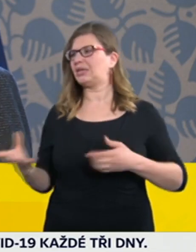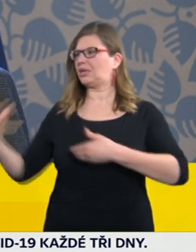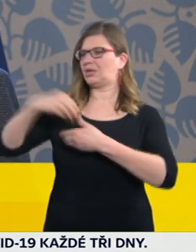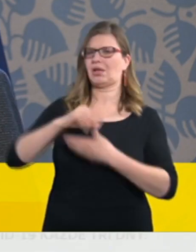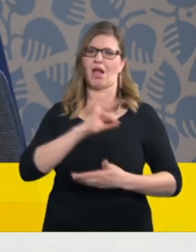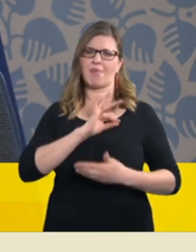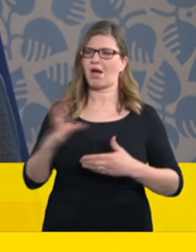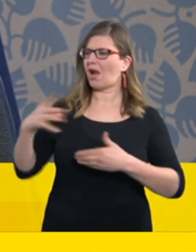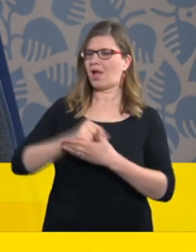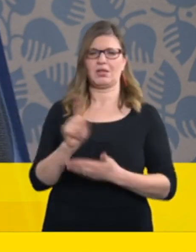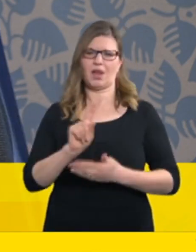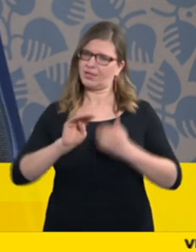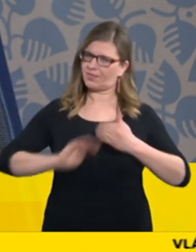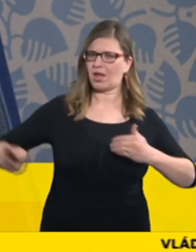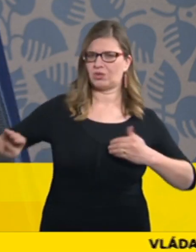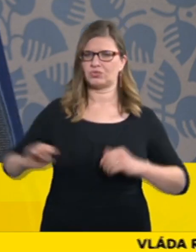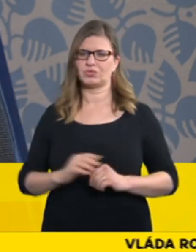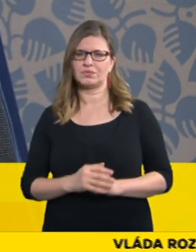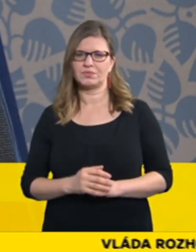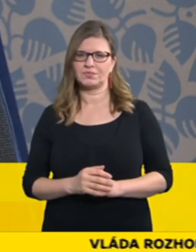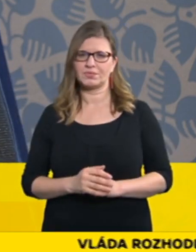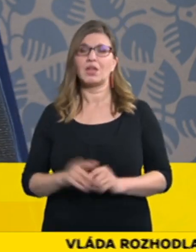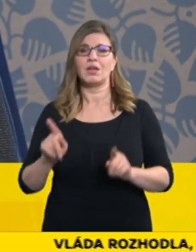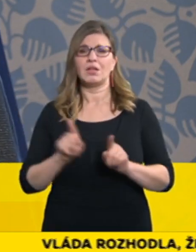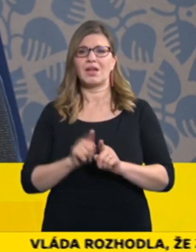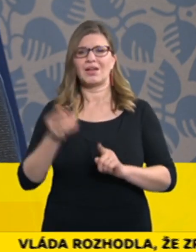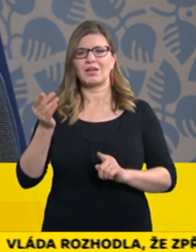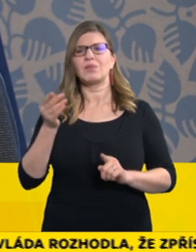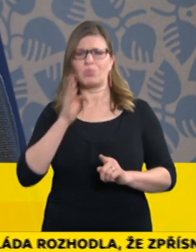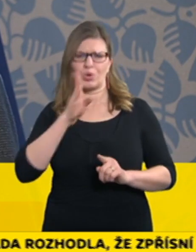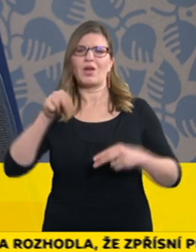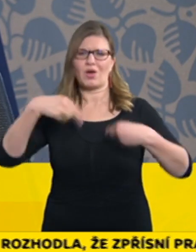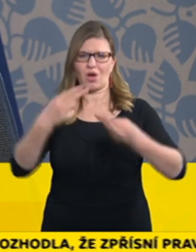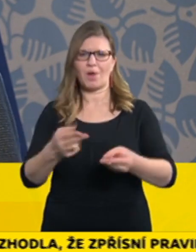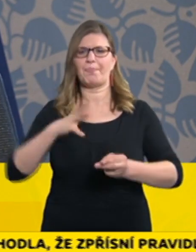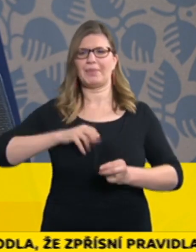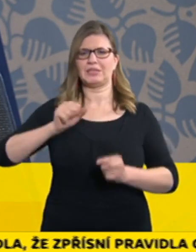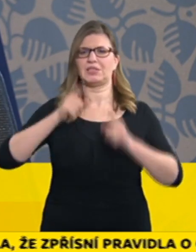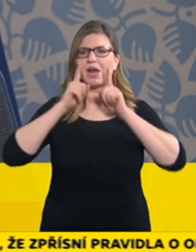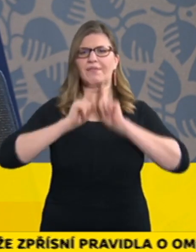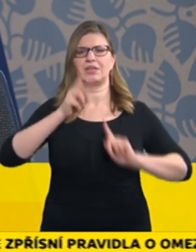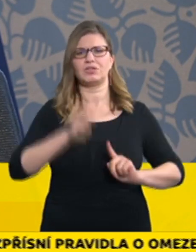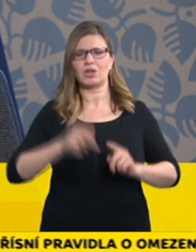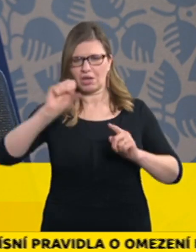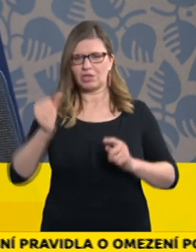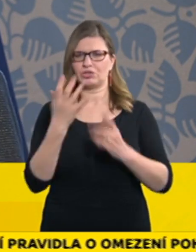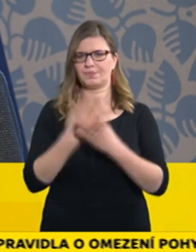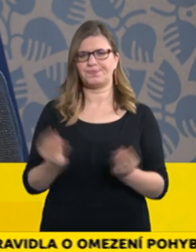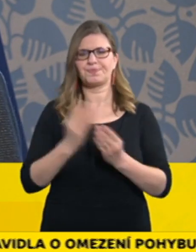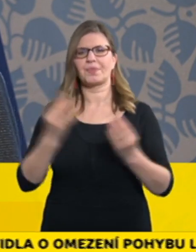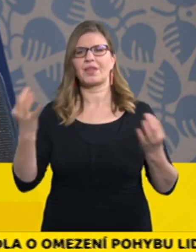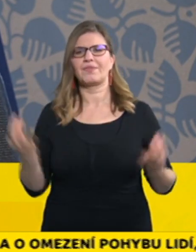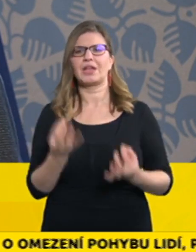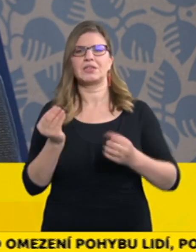Pan ministr Havlíček bude následně hovořit o těch dalších opatřeních, která upravují